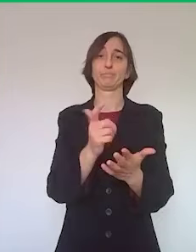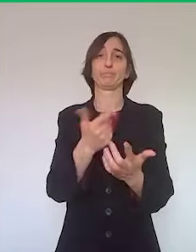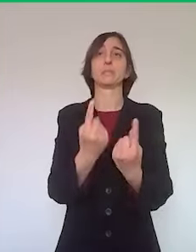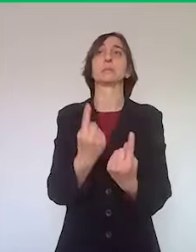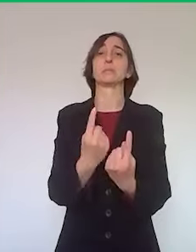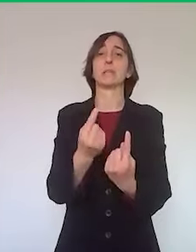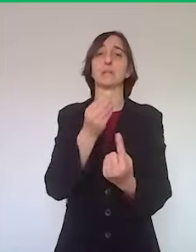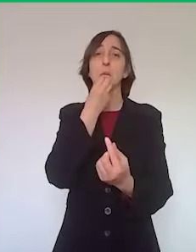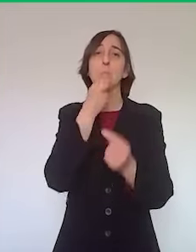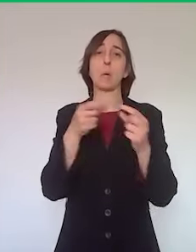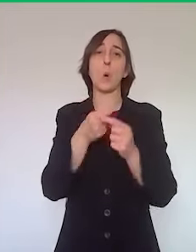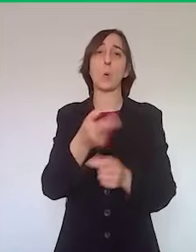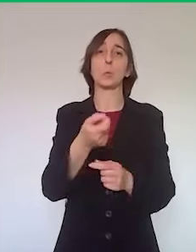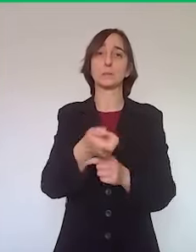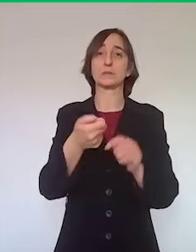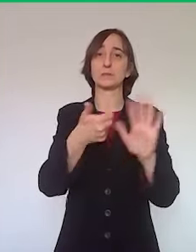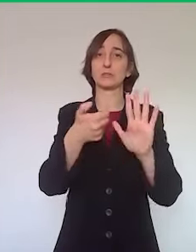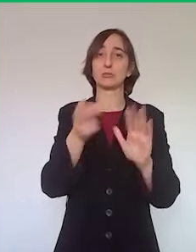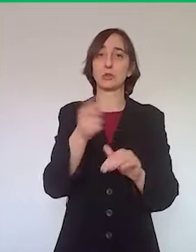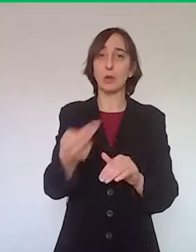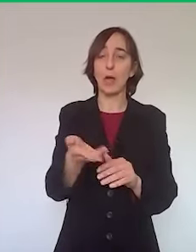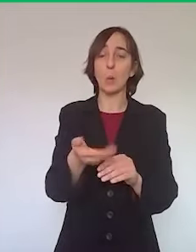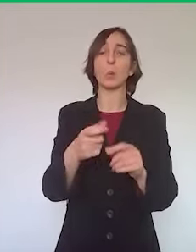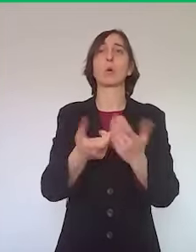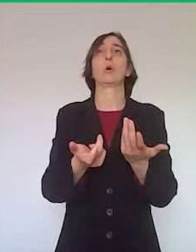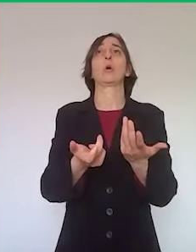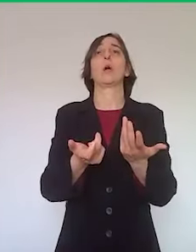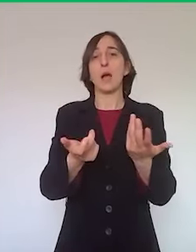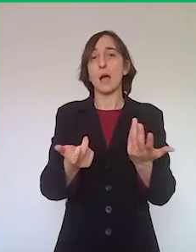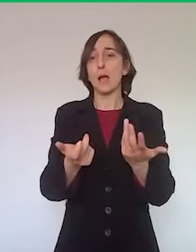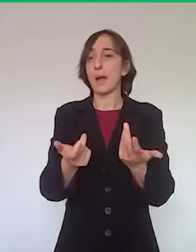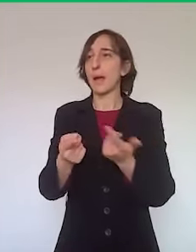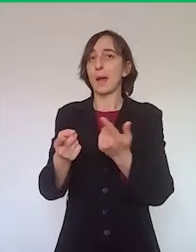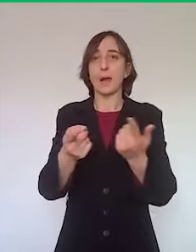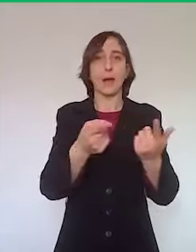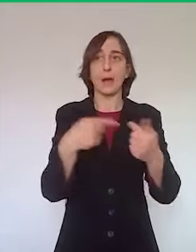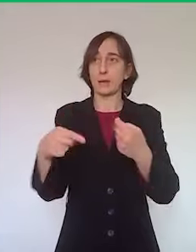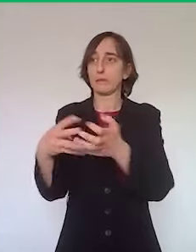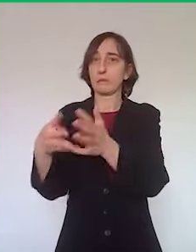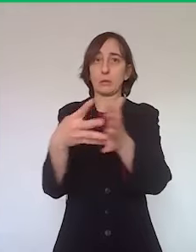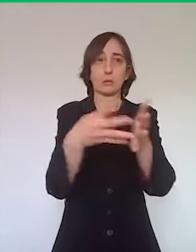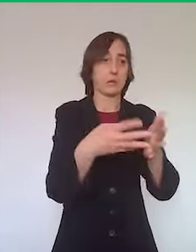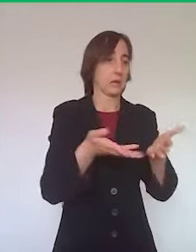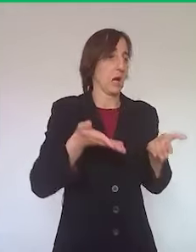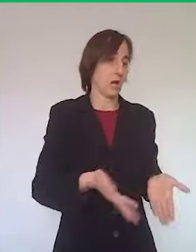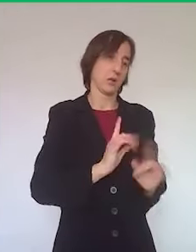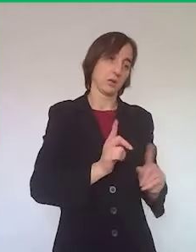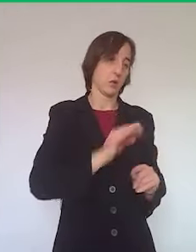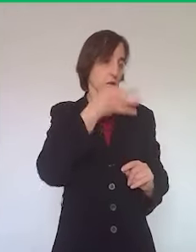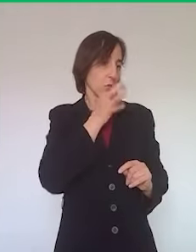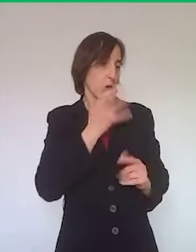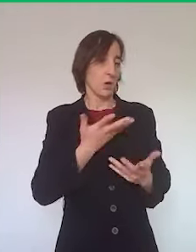ecco, riuscire ad avere una leva di stimolo interno che fa lavorare tante persone come abbiamo visto nella ricostruzione post-sisma.